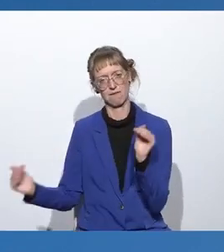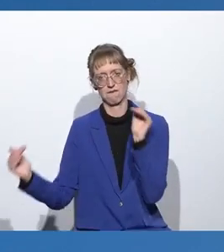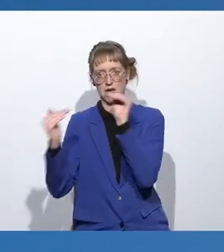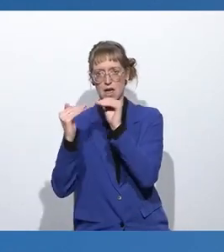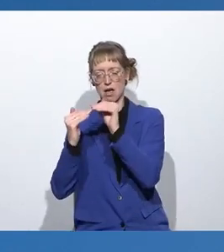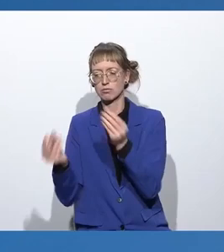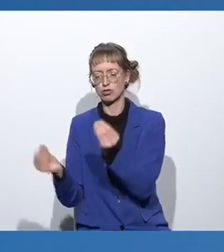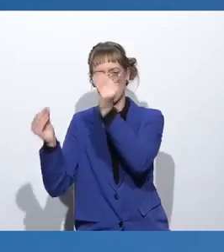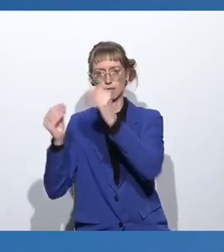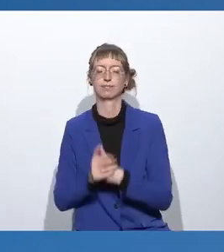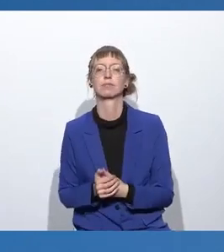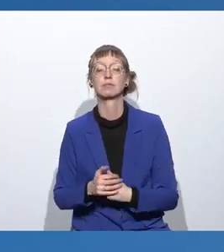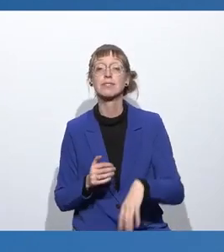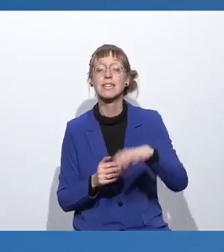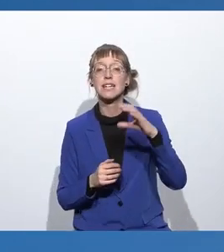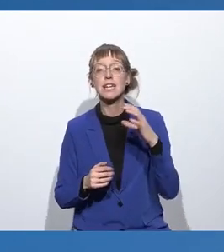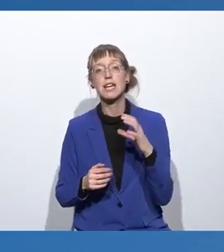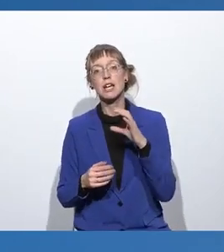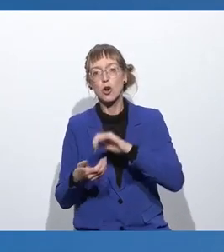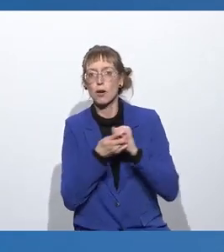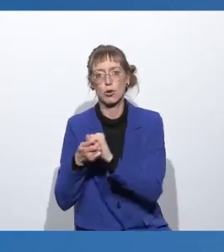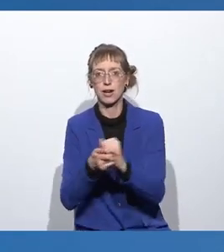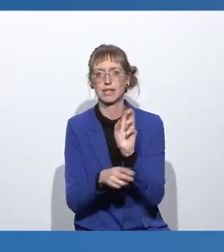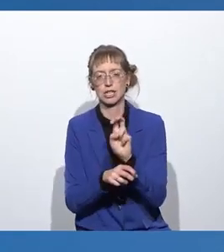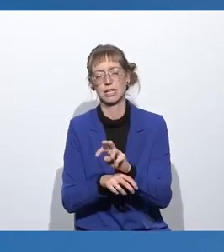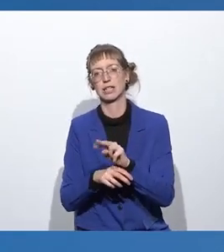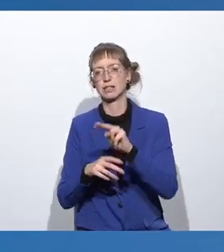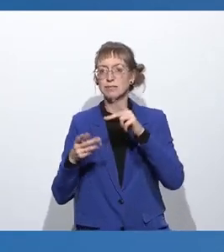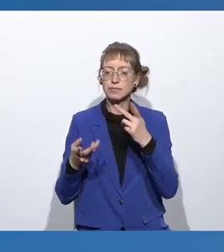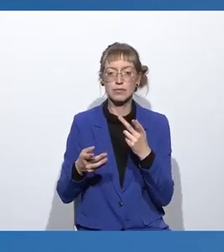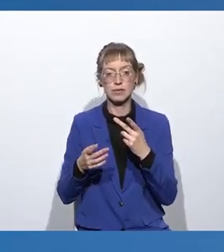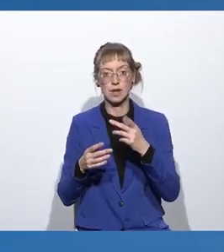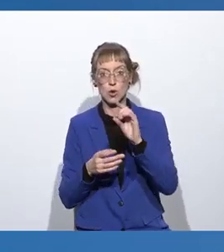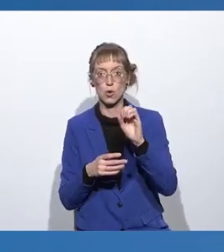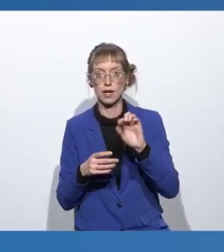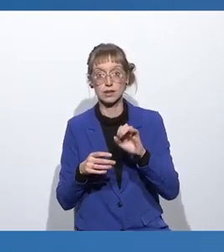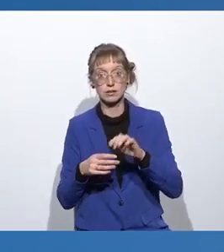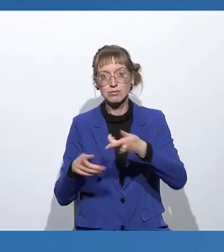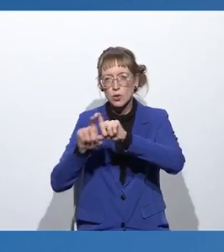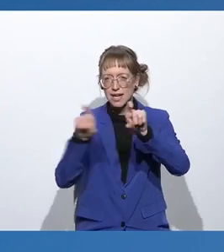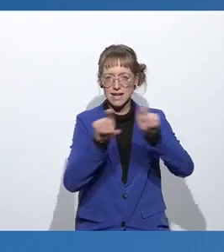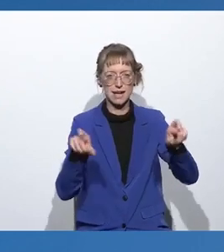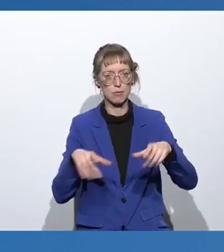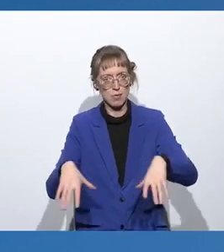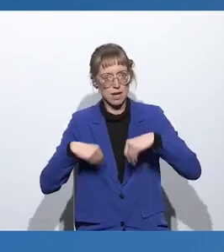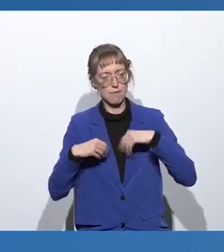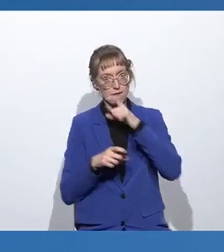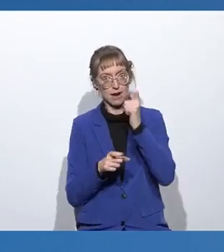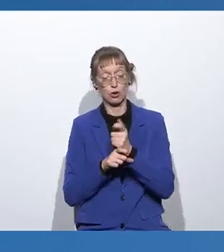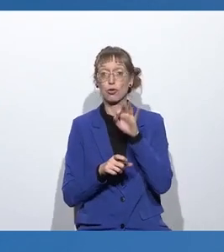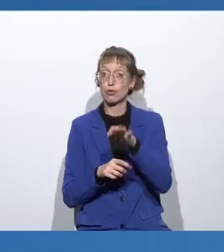Mit dem Corporate Digital Responsibility Codex übernehmen führende Unternehmen ihre Verantwortung für den digitalen Wandel.